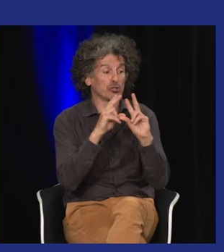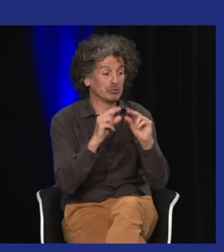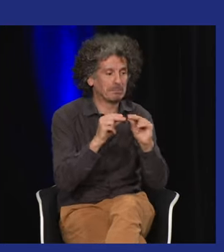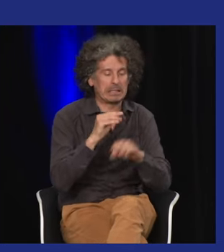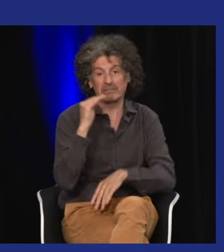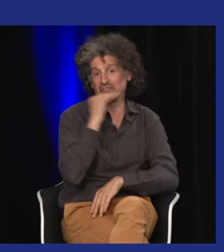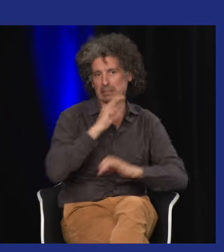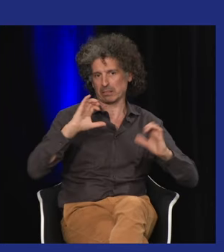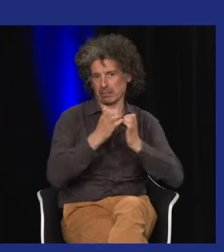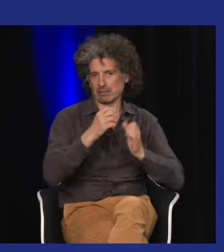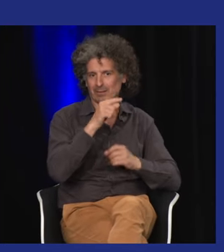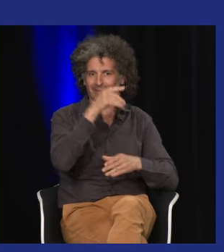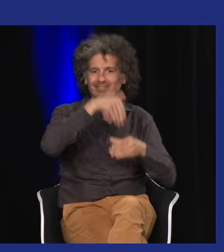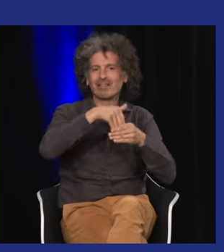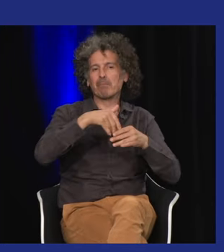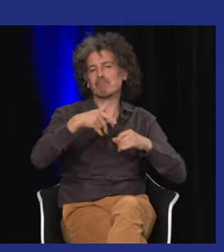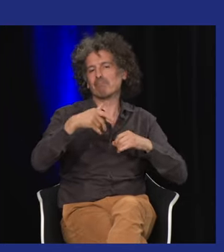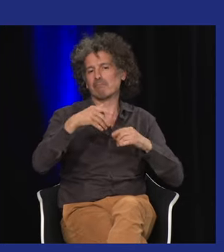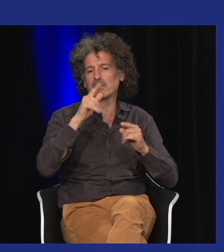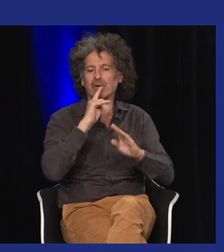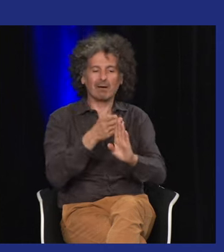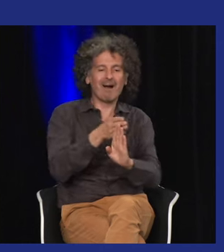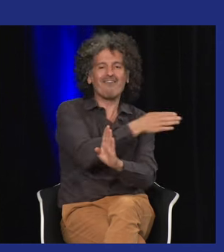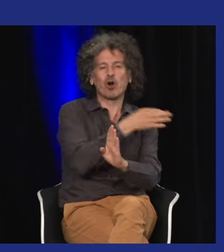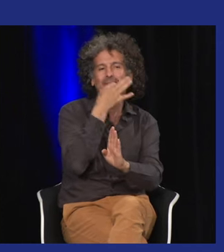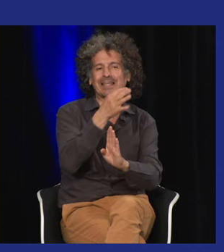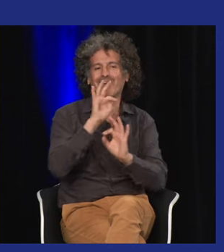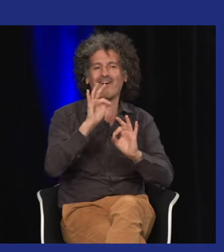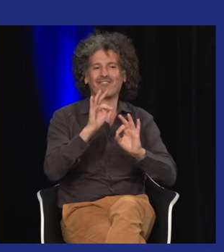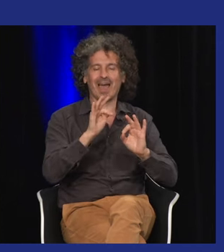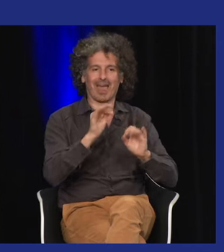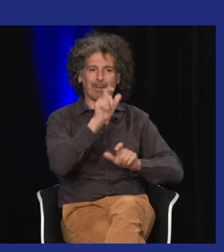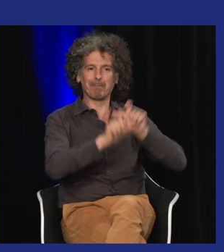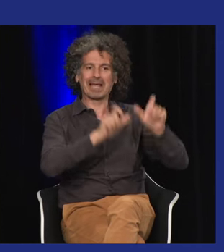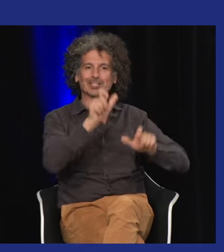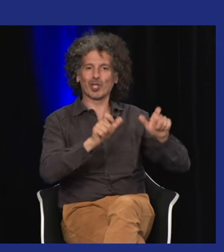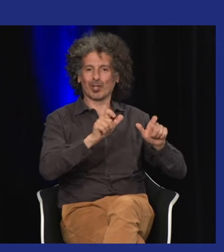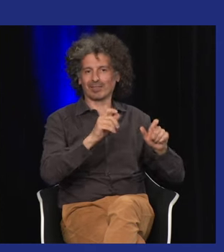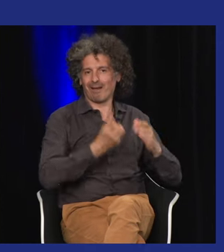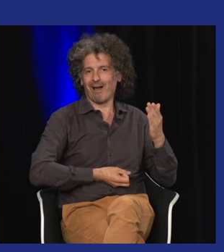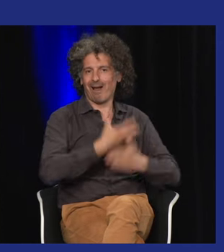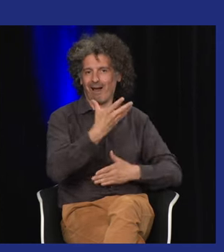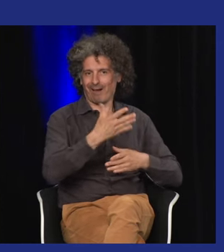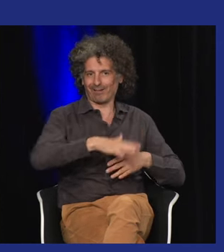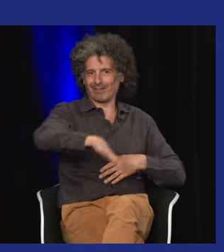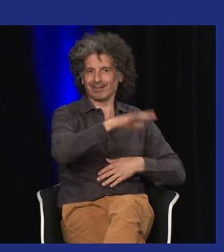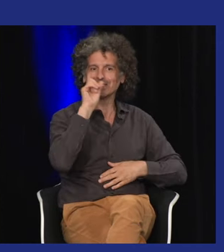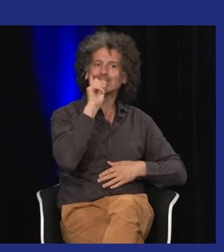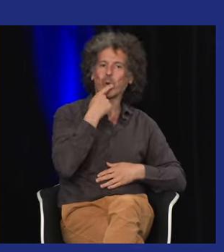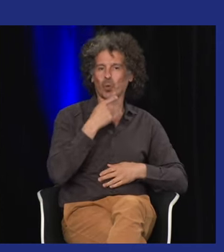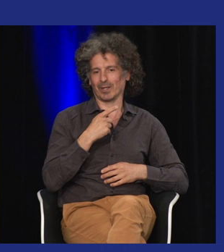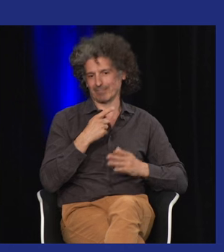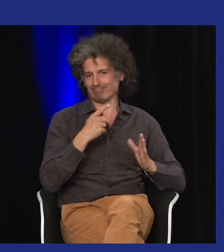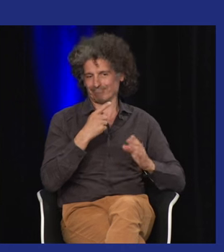américain moi je voudrais en bref vous expliquer donc on disait qu'avant ça les